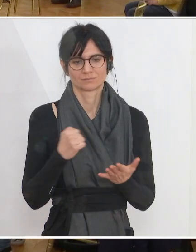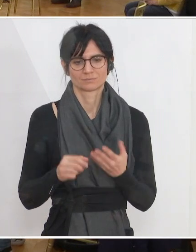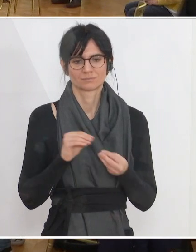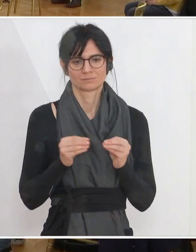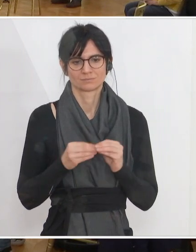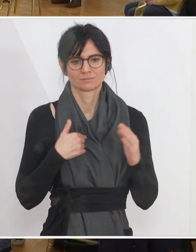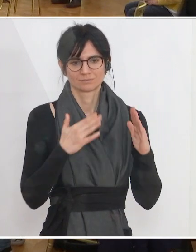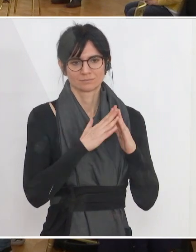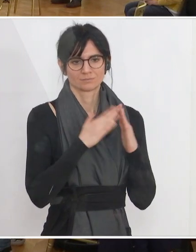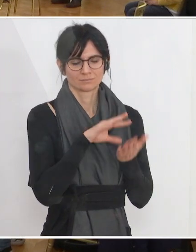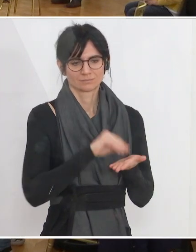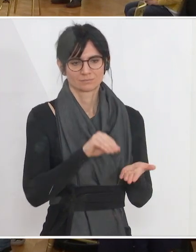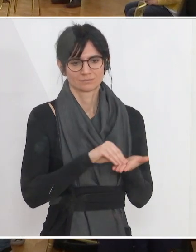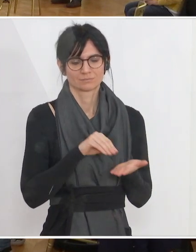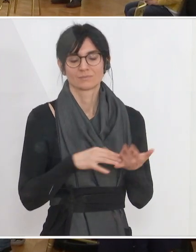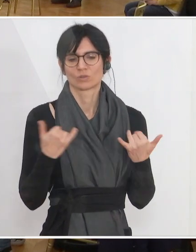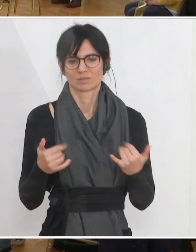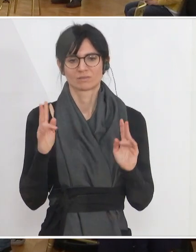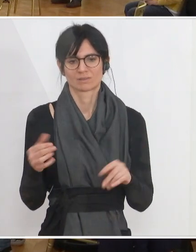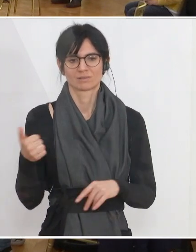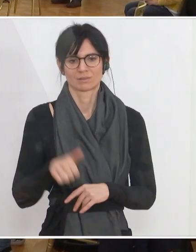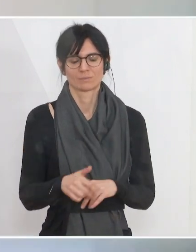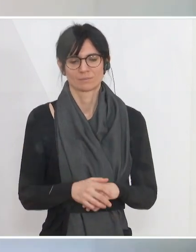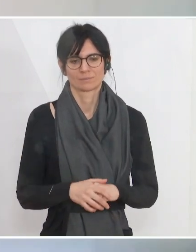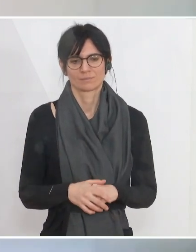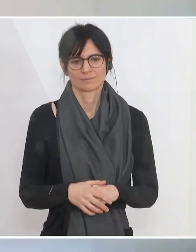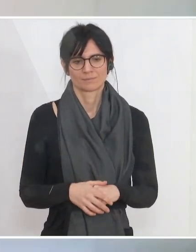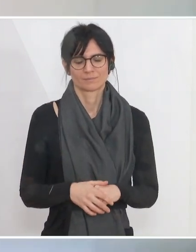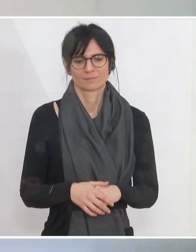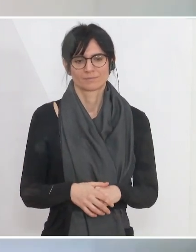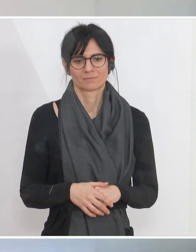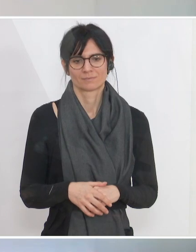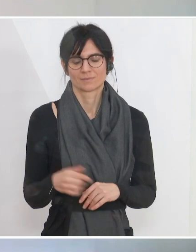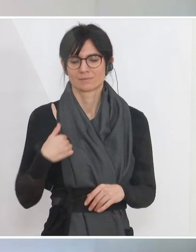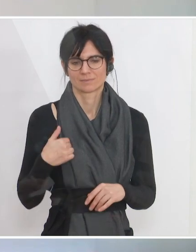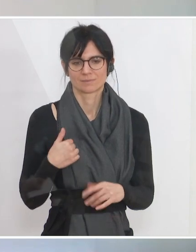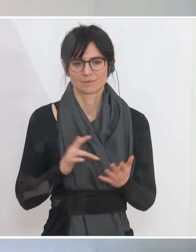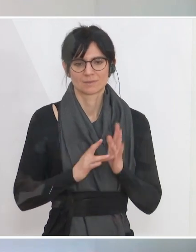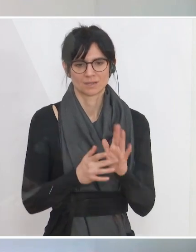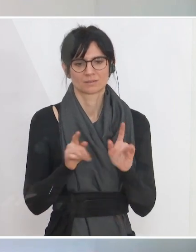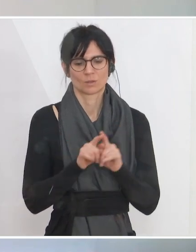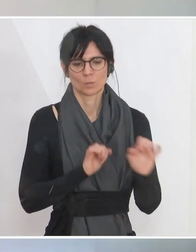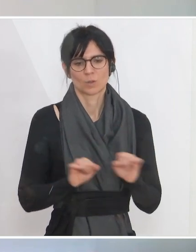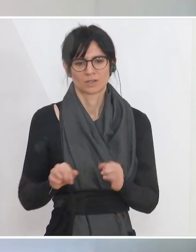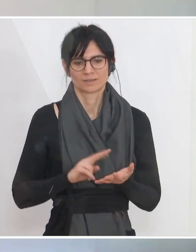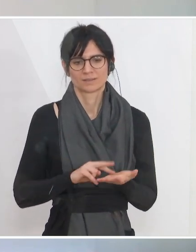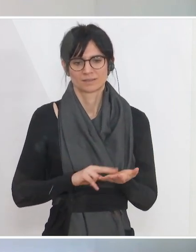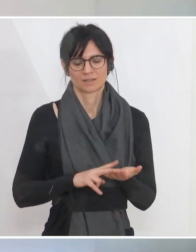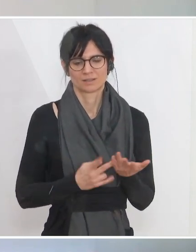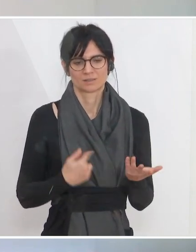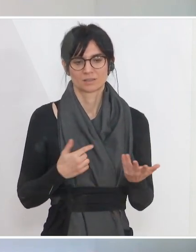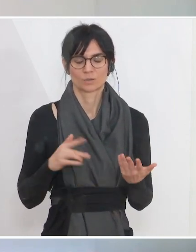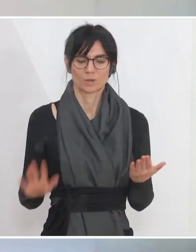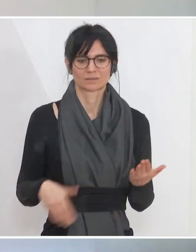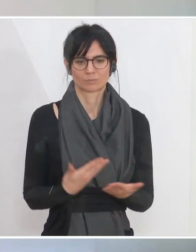Homeoffice ausmache, heute auch in dieser Pressekonferenz teilnehmen kann. Das zeigt uns die Möglichkeiten, die uns die Digitalisierung